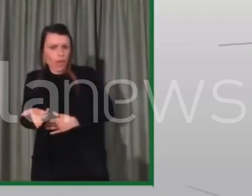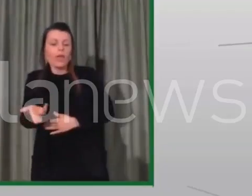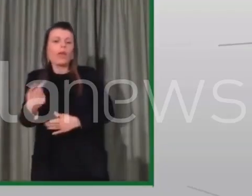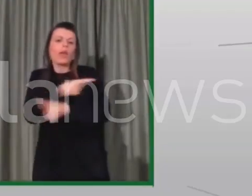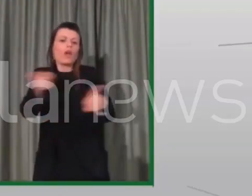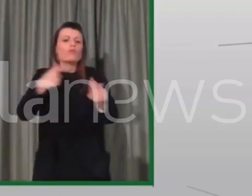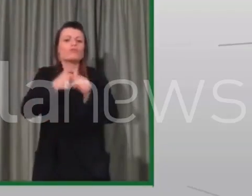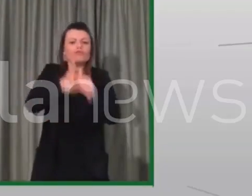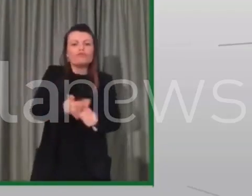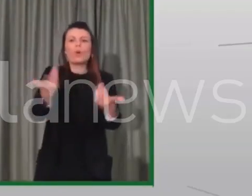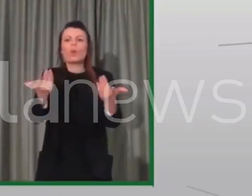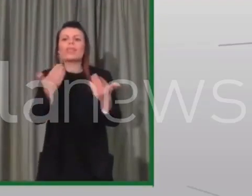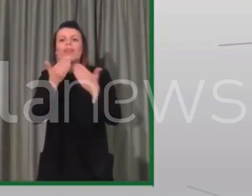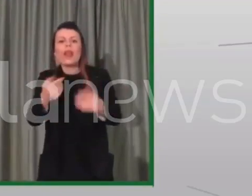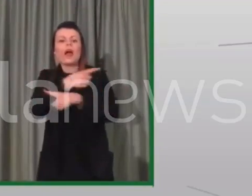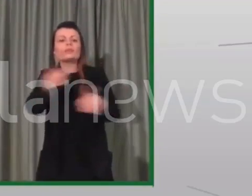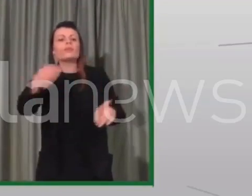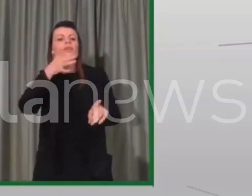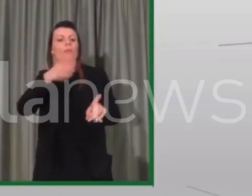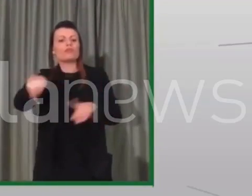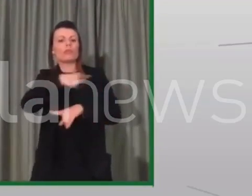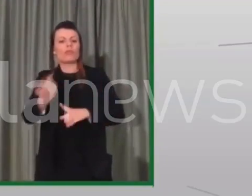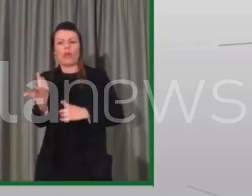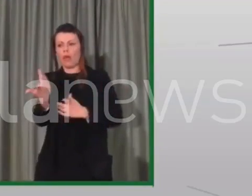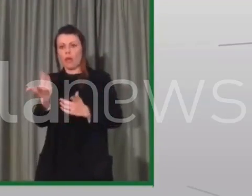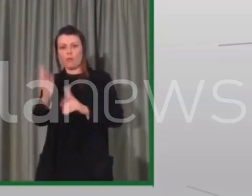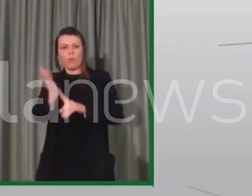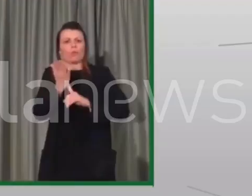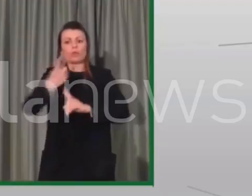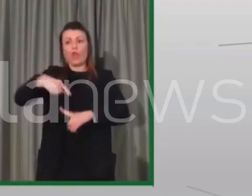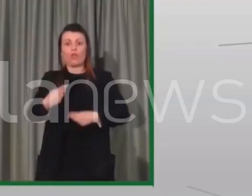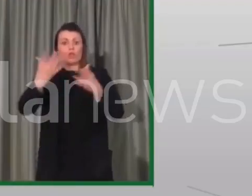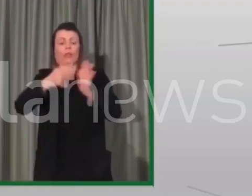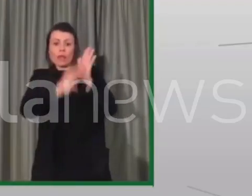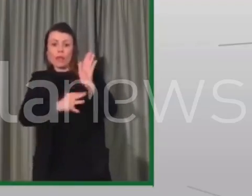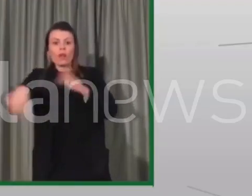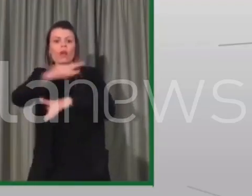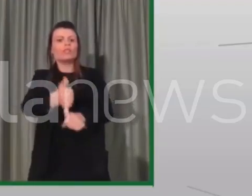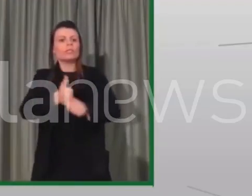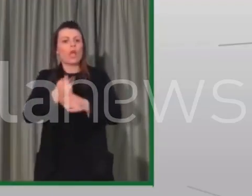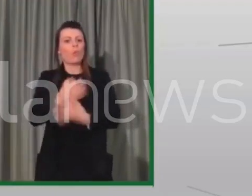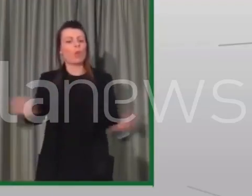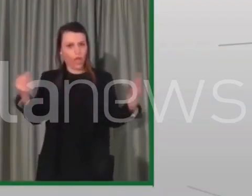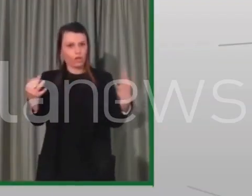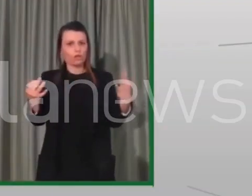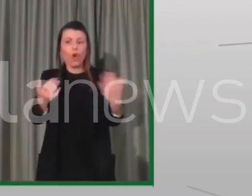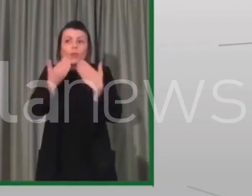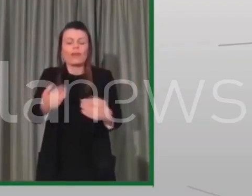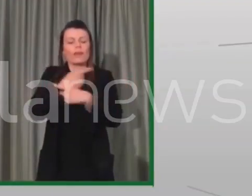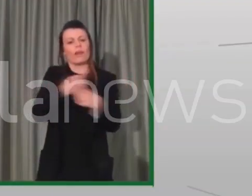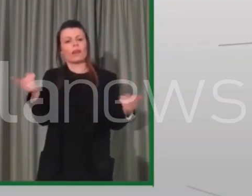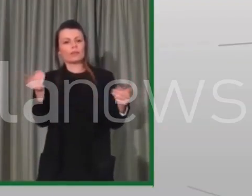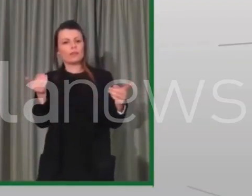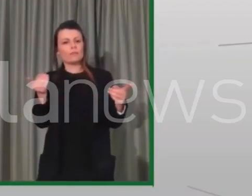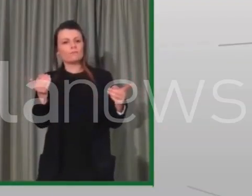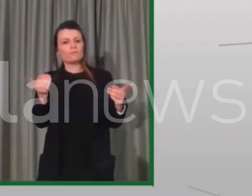dimostrato di rispettare le imposizioni date e credo che lo stesso impegno si debba riservare anche